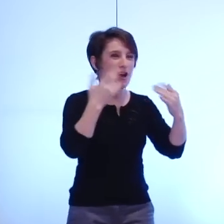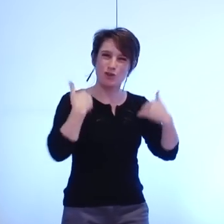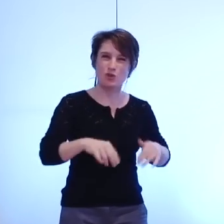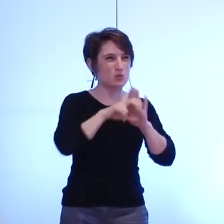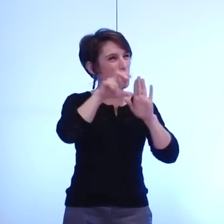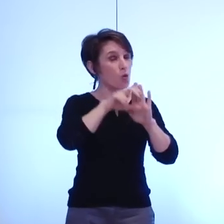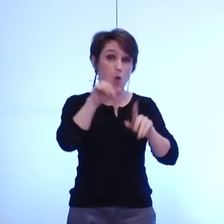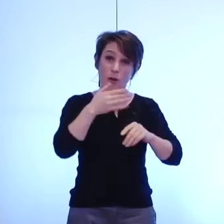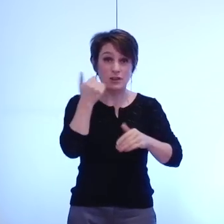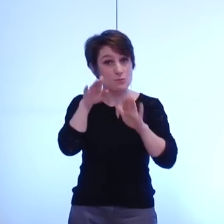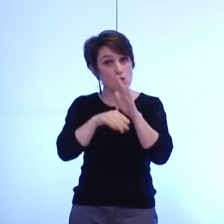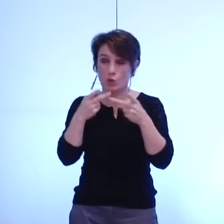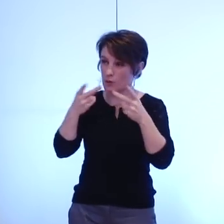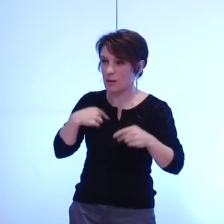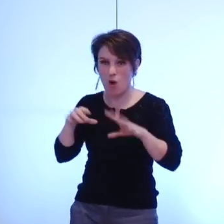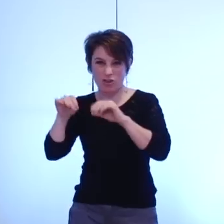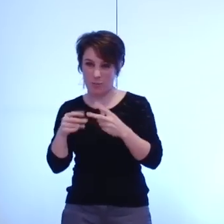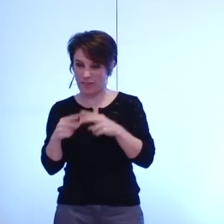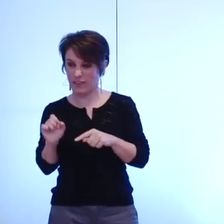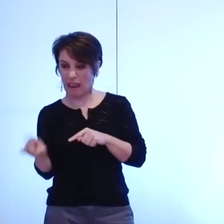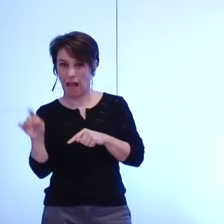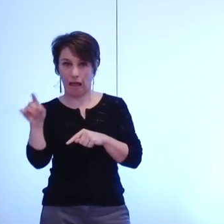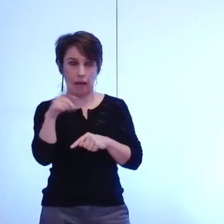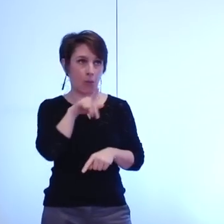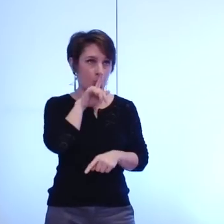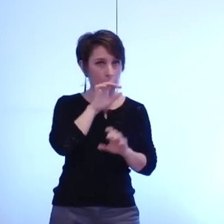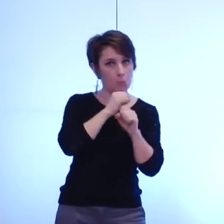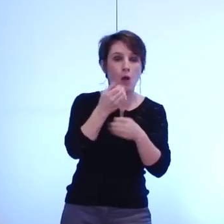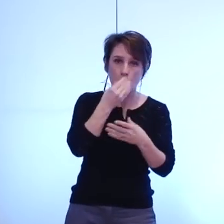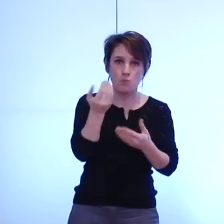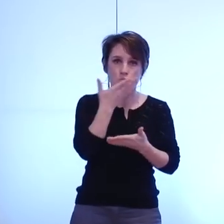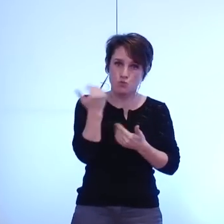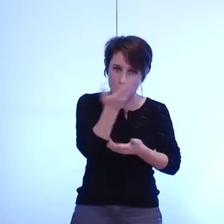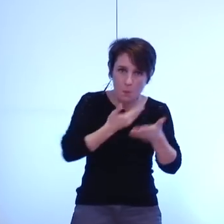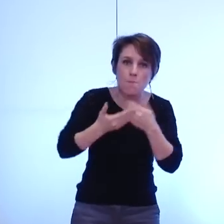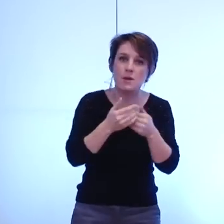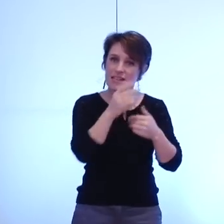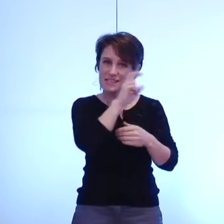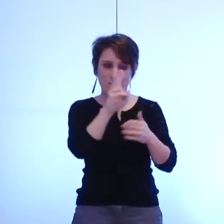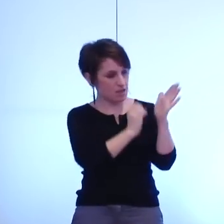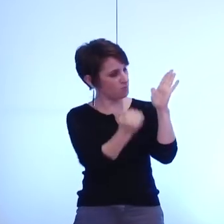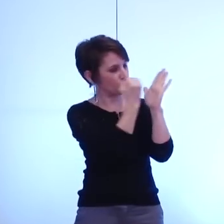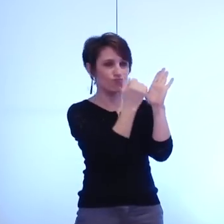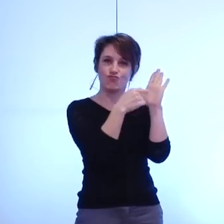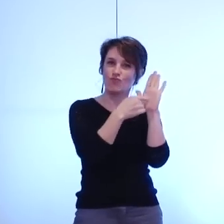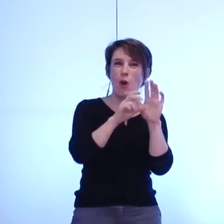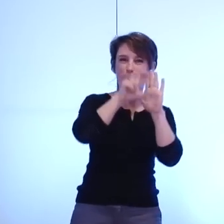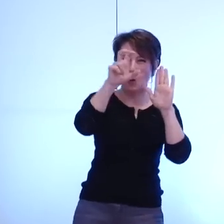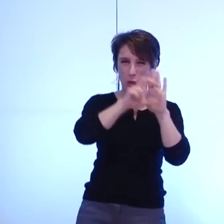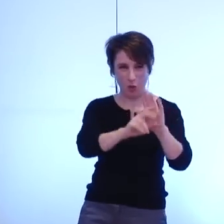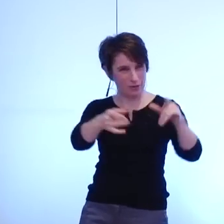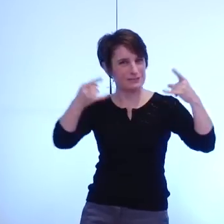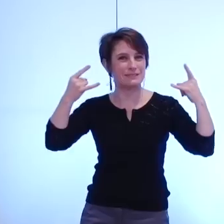telle ou telle ville ce serait mieux sur leur CV par exemple alors finissons monsieur le maire monsieur le président mes chers collègues par une